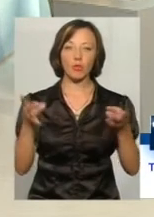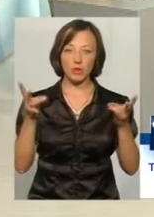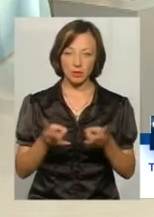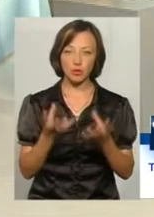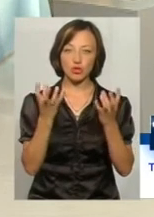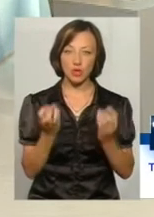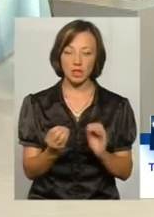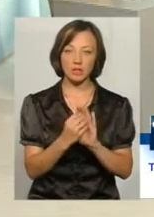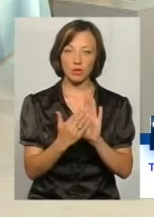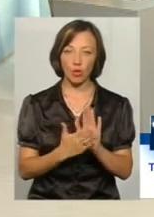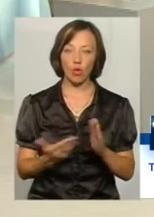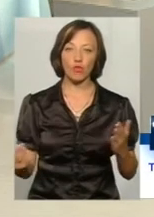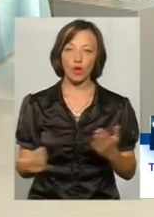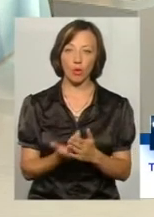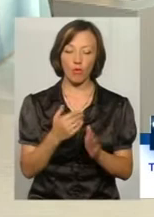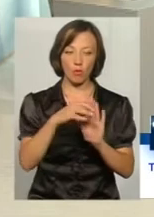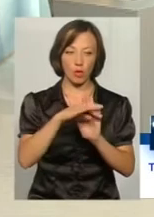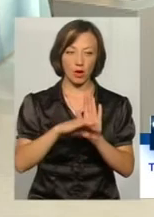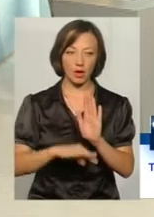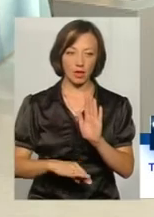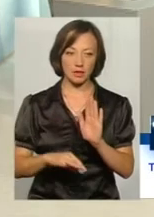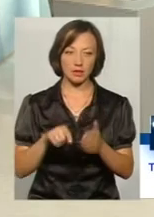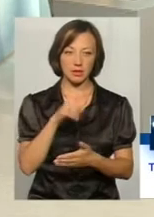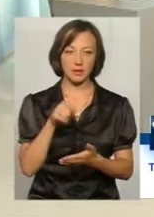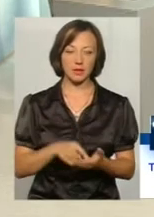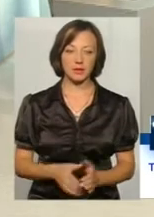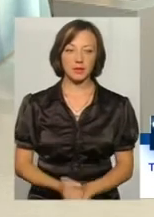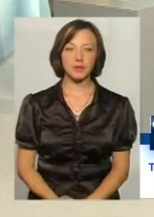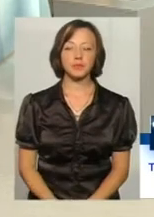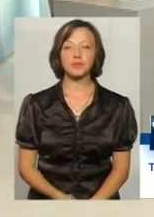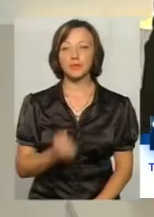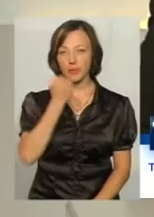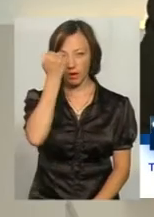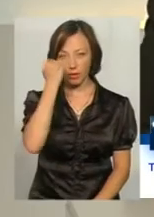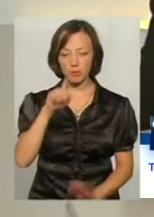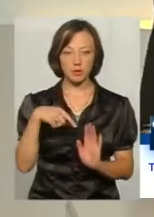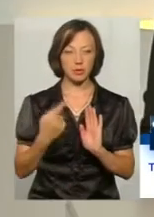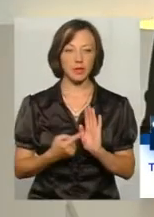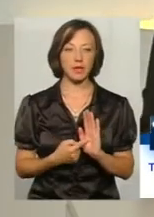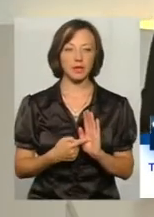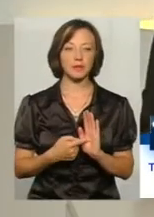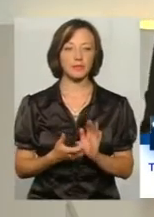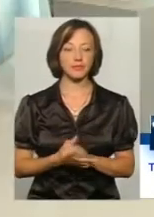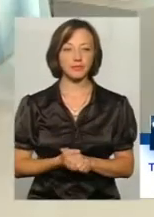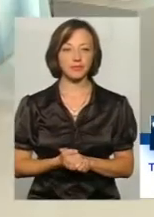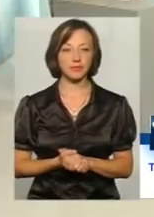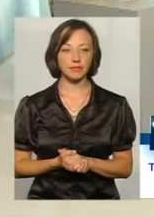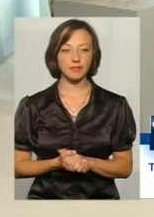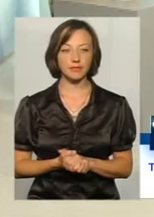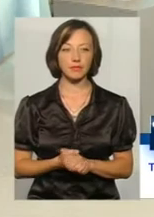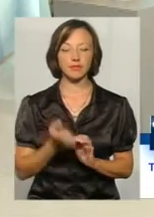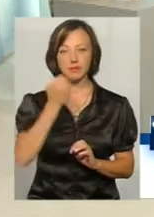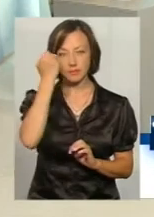реєструвати в новому реєстрі? Дякуємо за ваше питання. Отож, пані Світлана. Дякую за